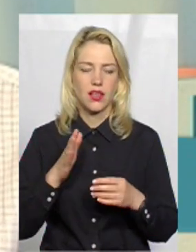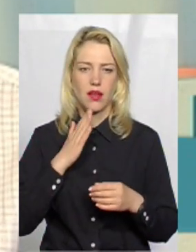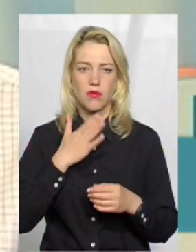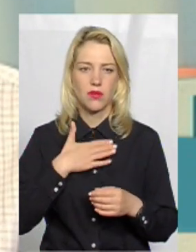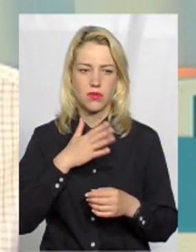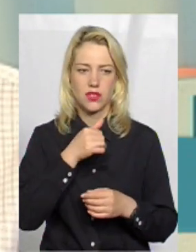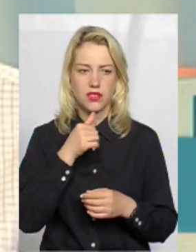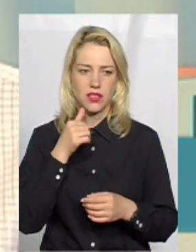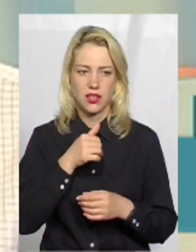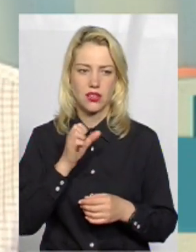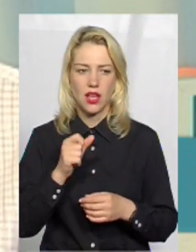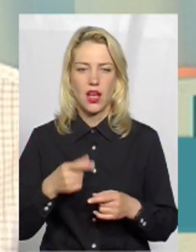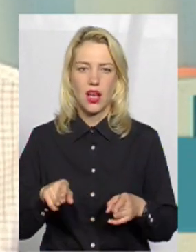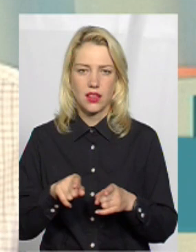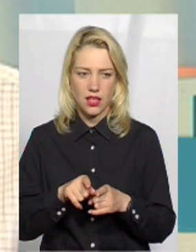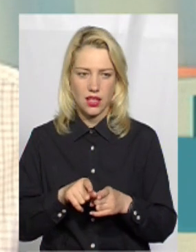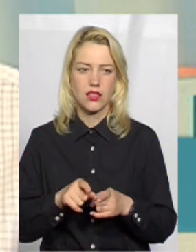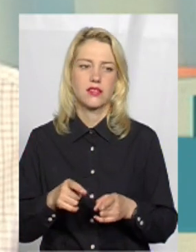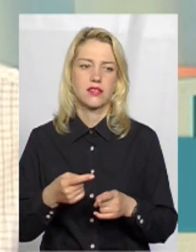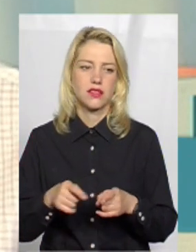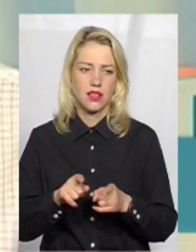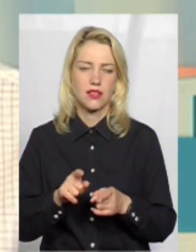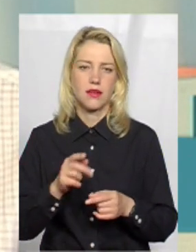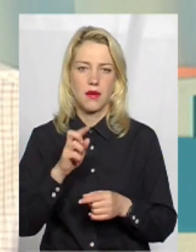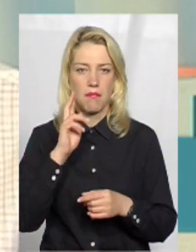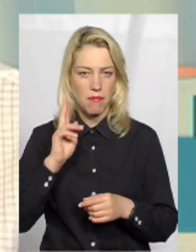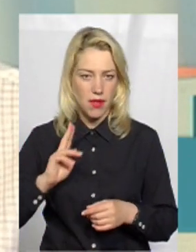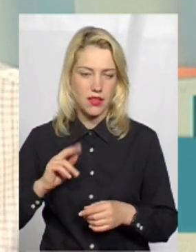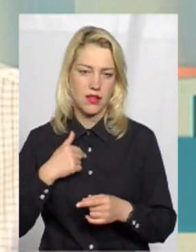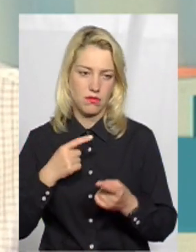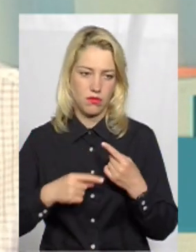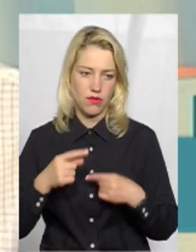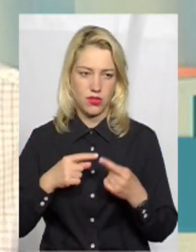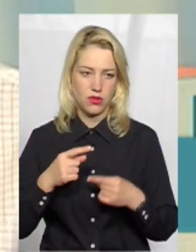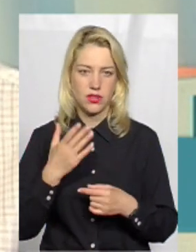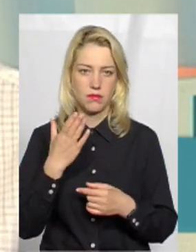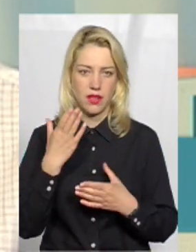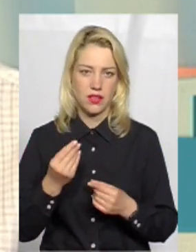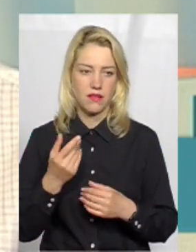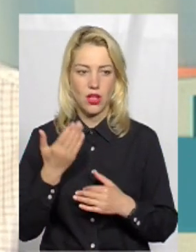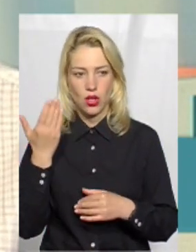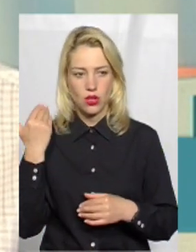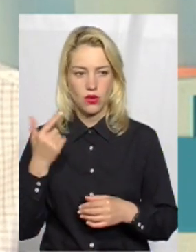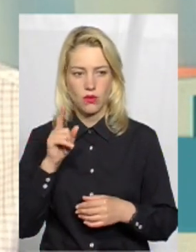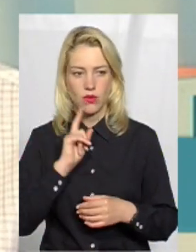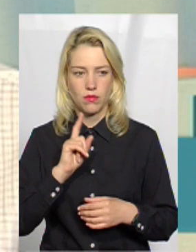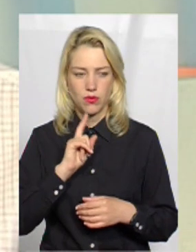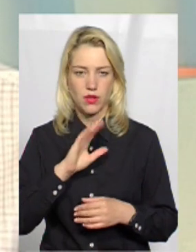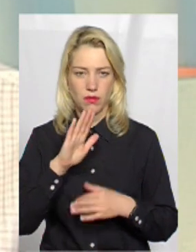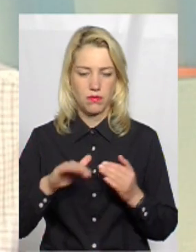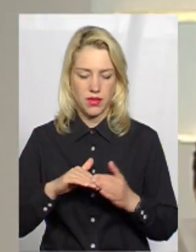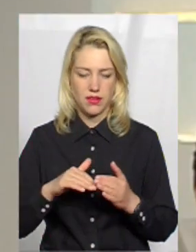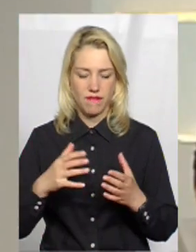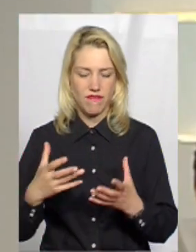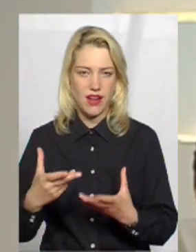моїм секретом. А так з країн Балтії повернулося буквально п'ять днів тому ще поки що під враження.